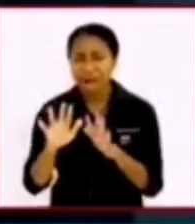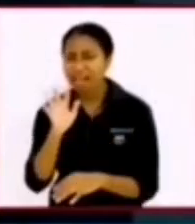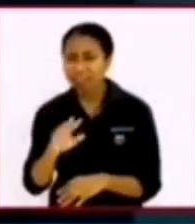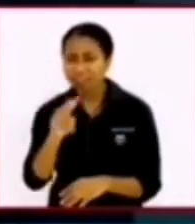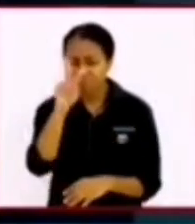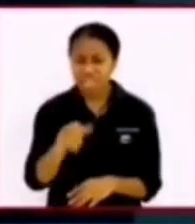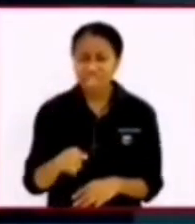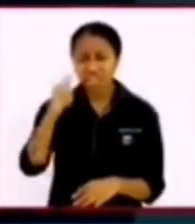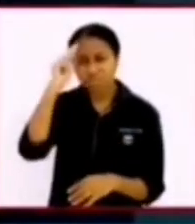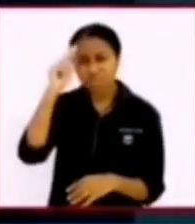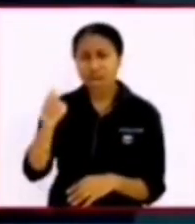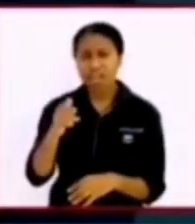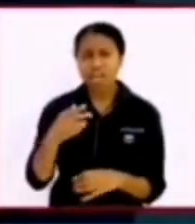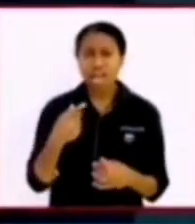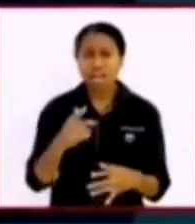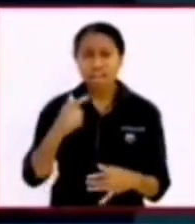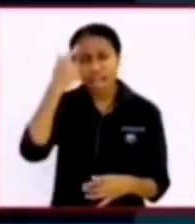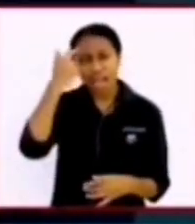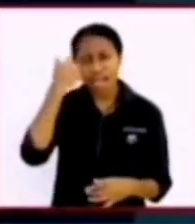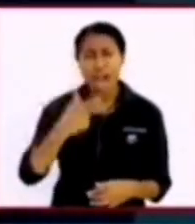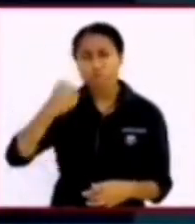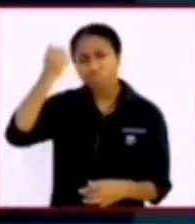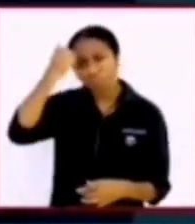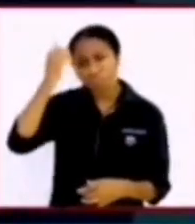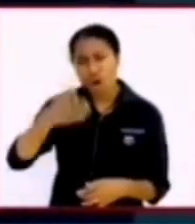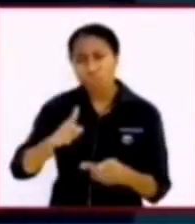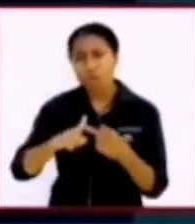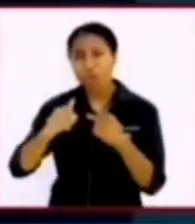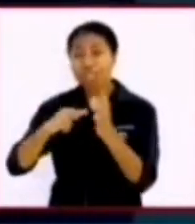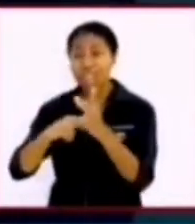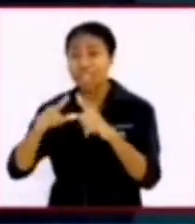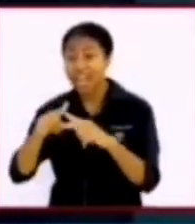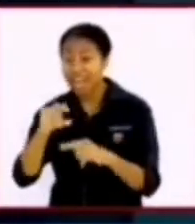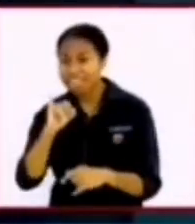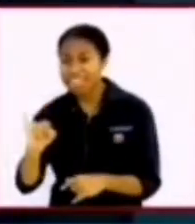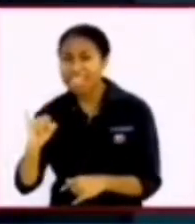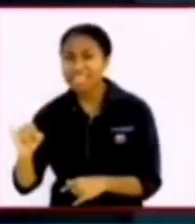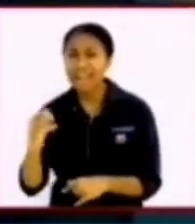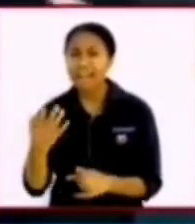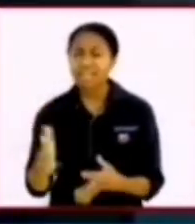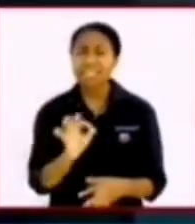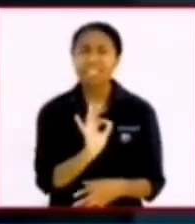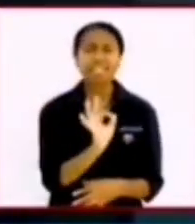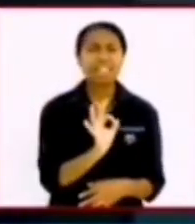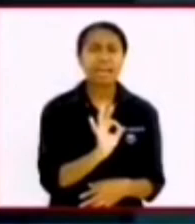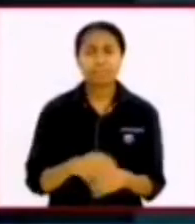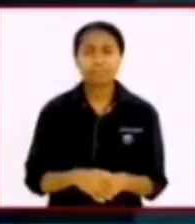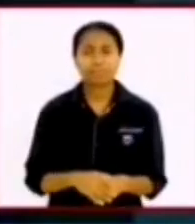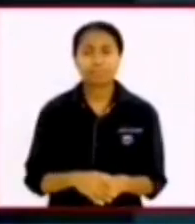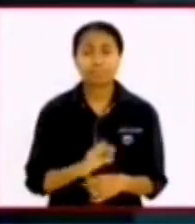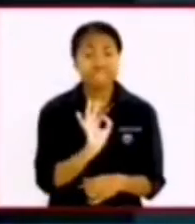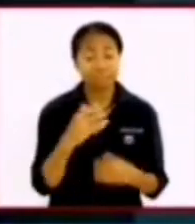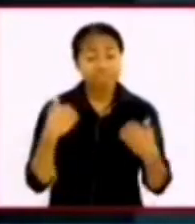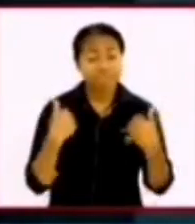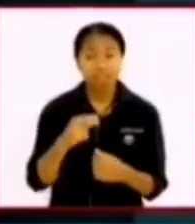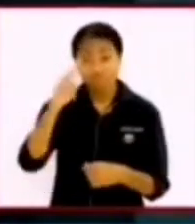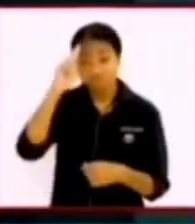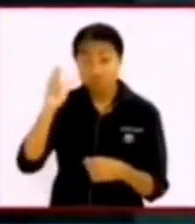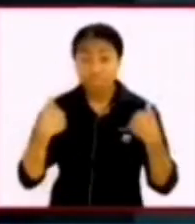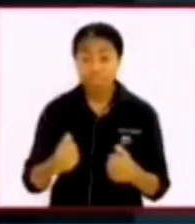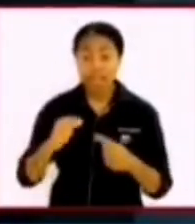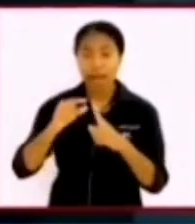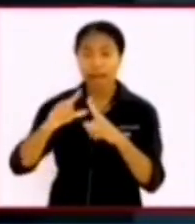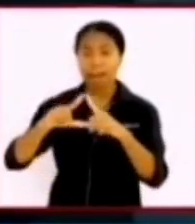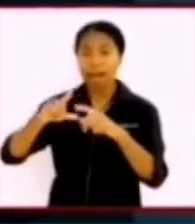Tuhan karena bodoh karena hina karena lemah karena tidak pinter karena tidak punya berbagai macam kelebihan Tuhan bisa pakai